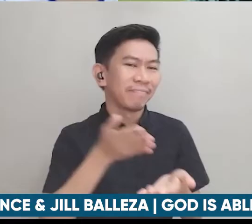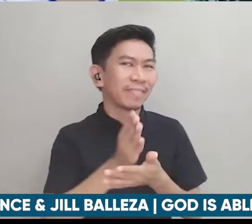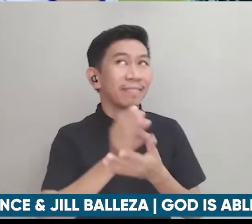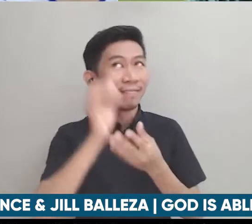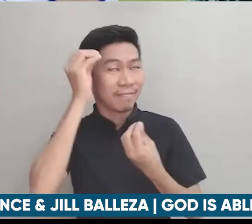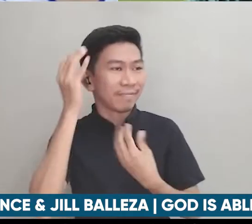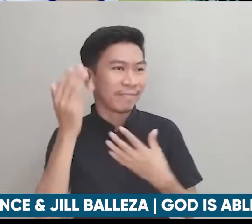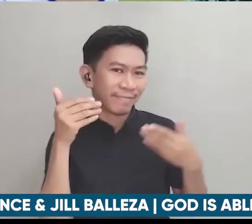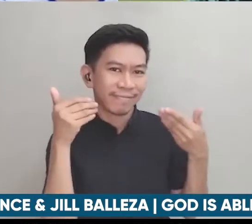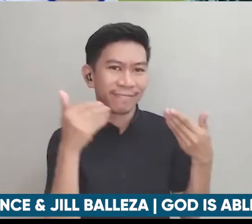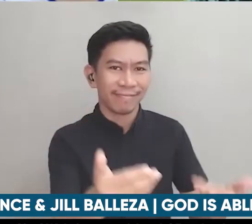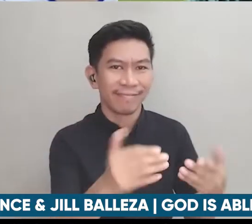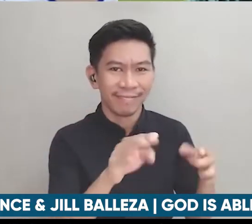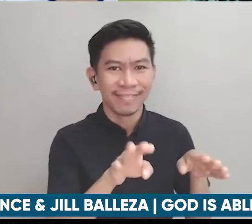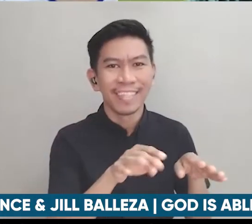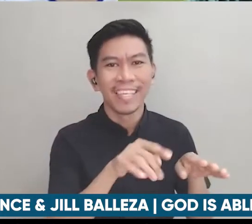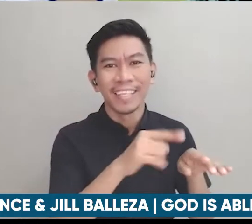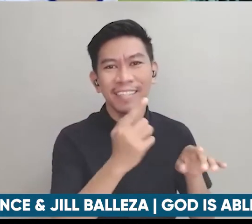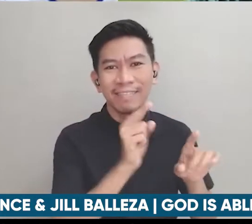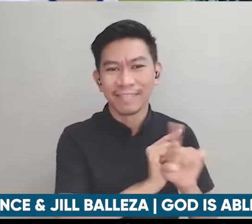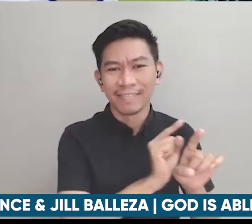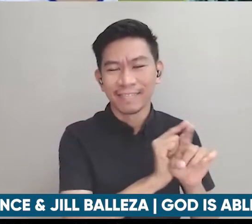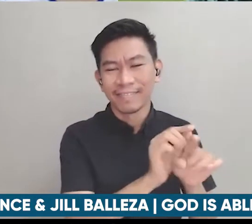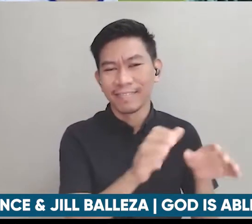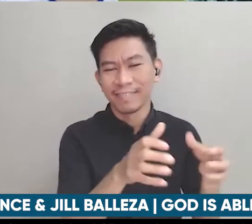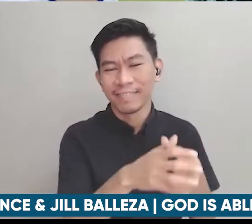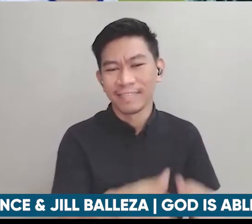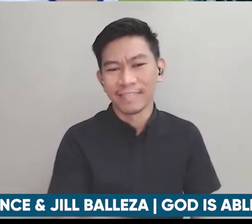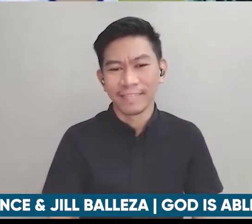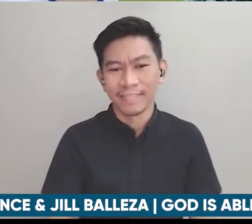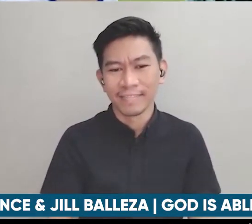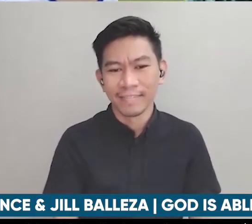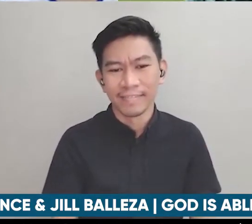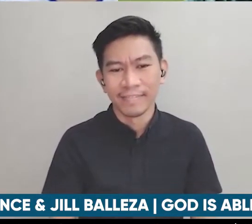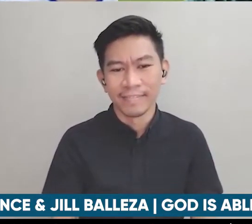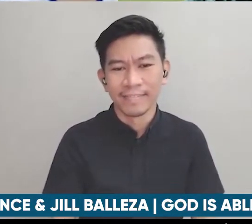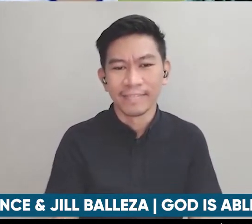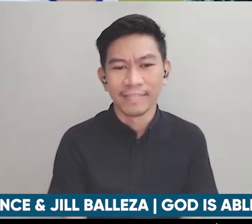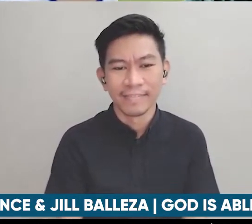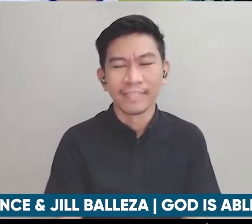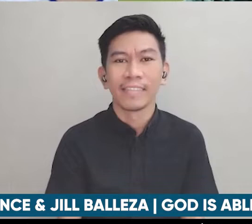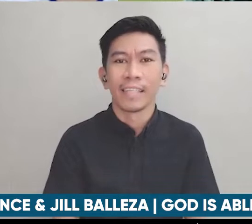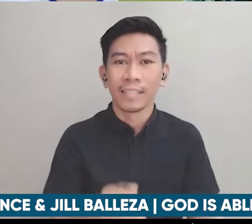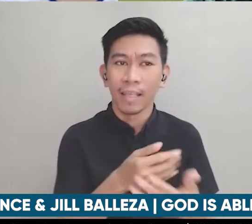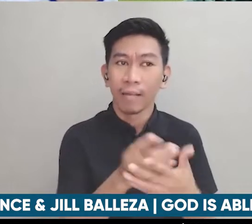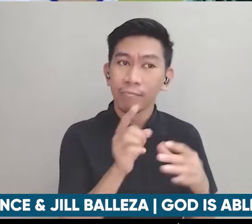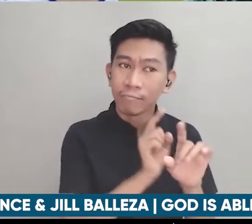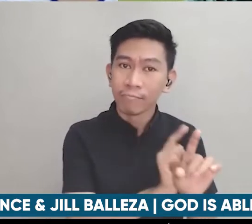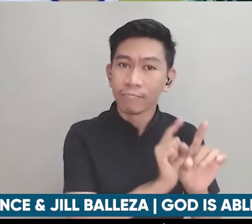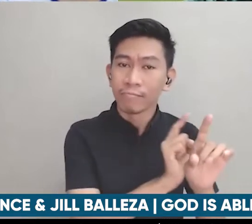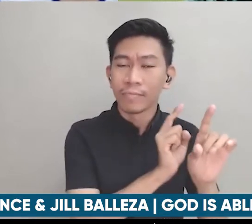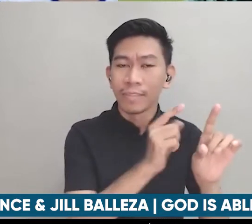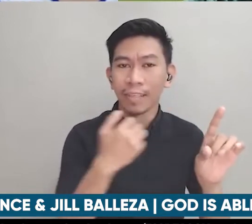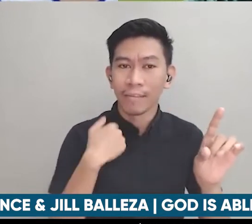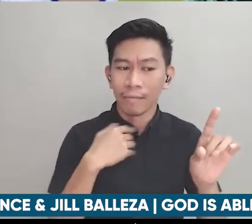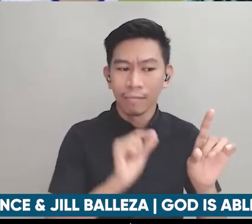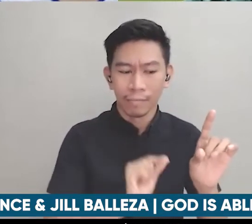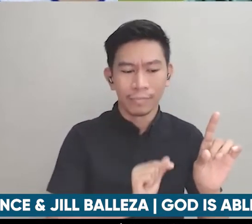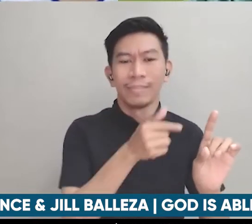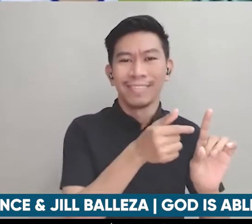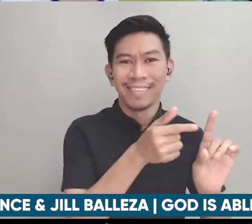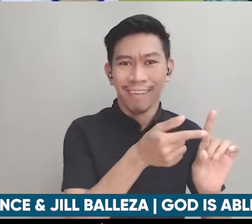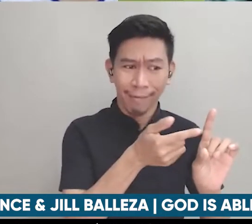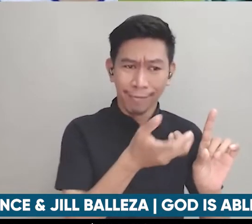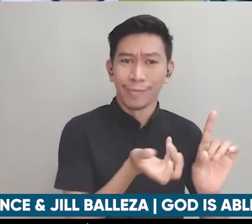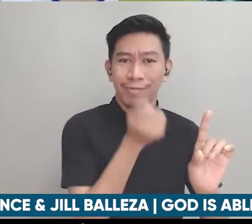doon and nakakatuwa nga yung iba naming mga disciple nakakaroon din ng disciple talagang